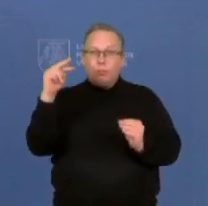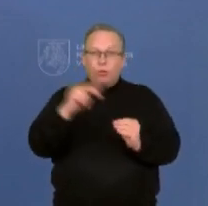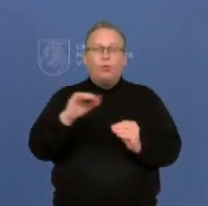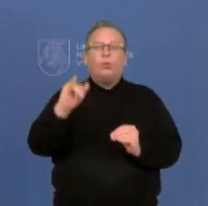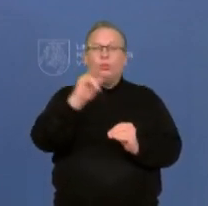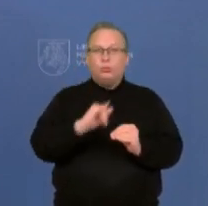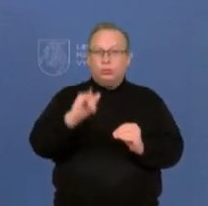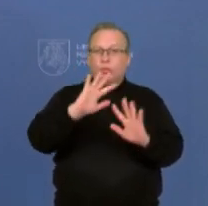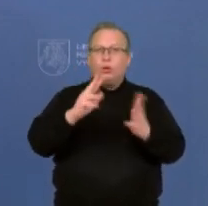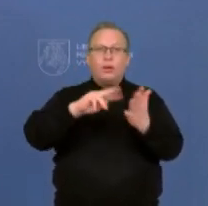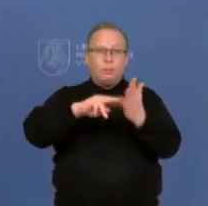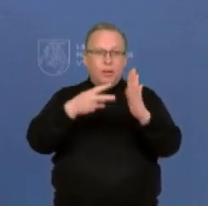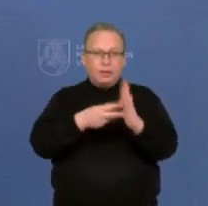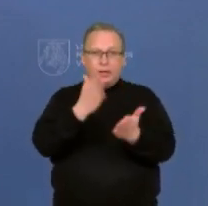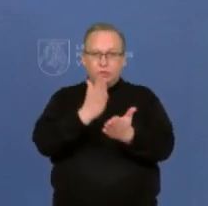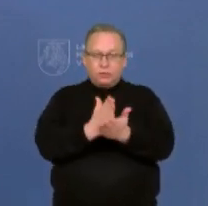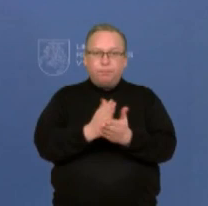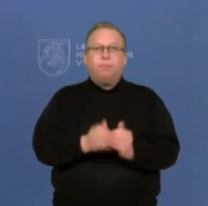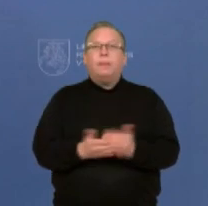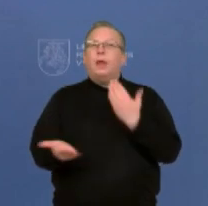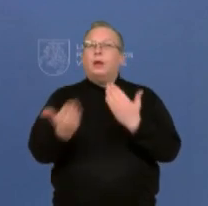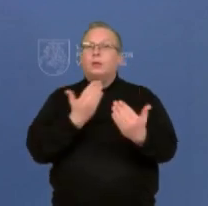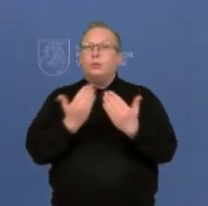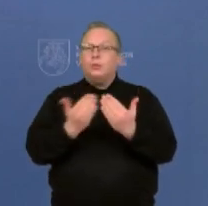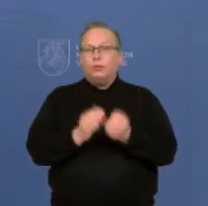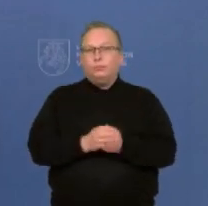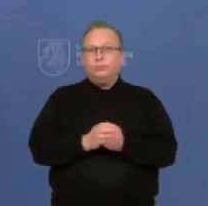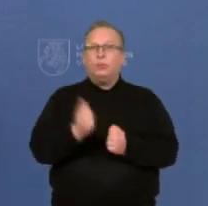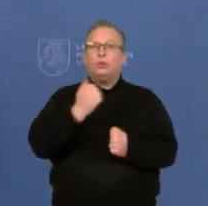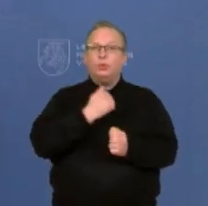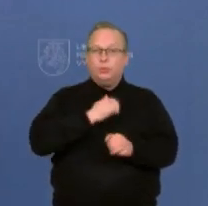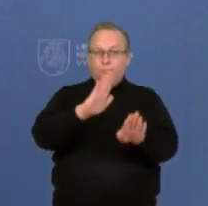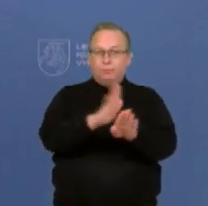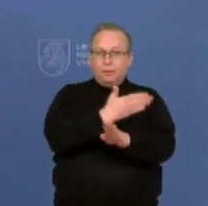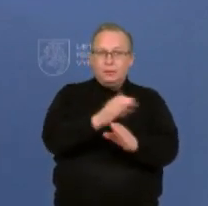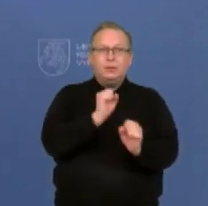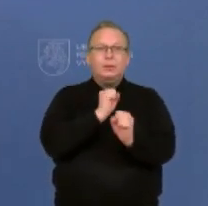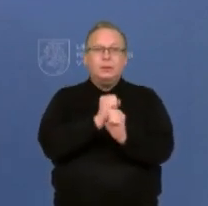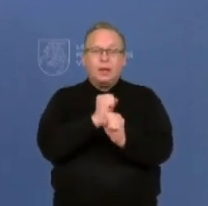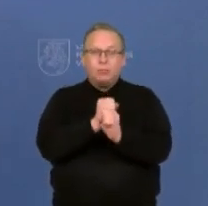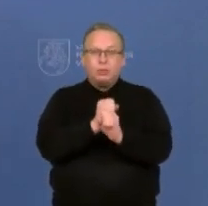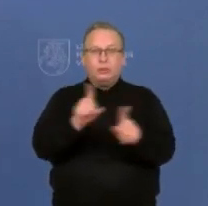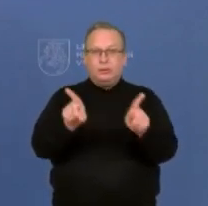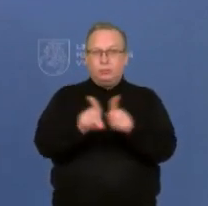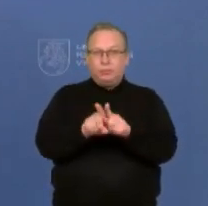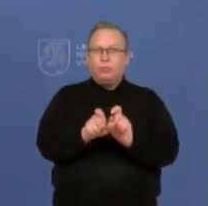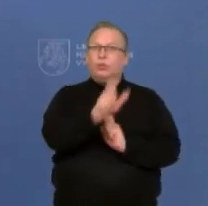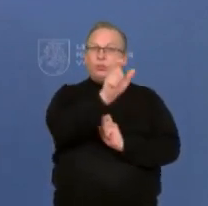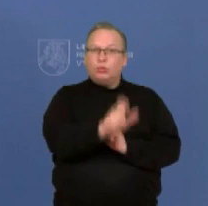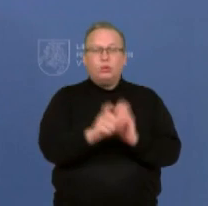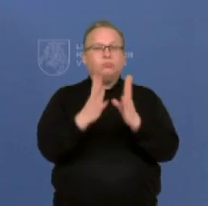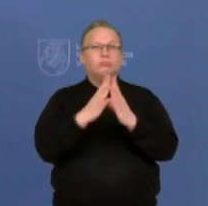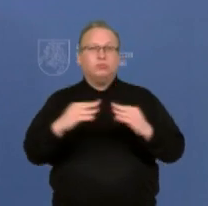judame. Tai matyt visų pirma, turėtumėm suskirsti savo veiksmus asmuo, šeima